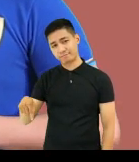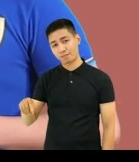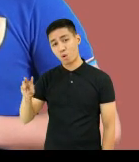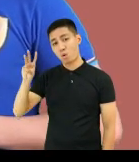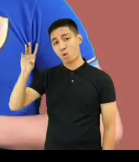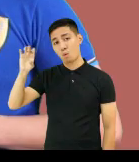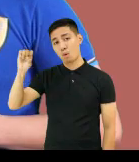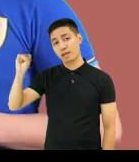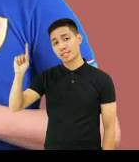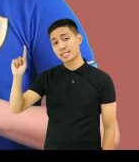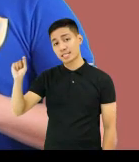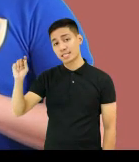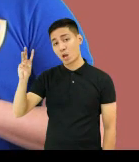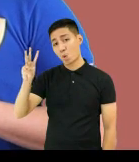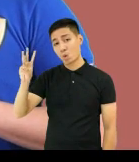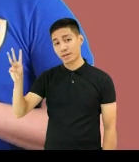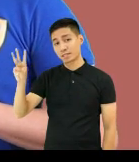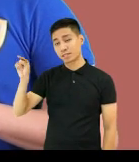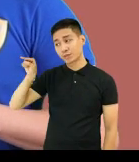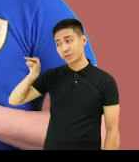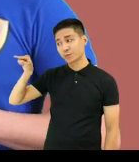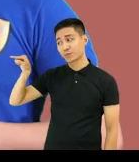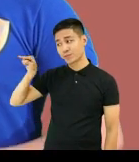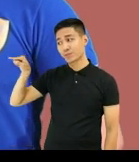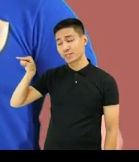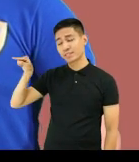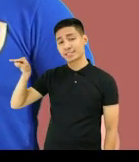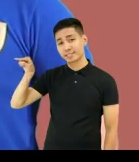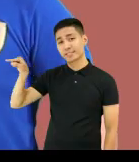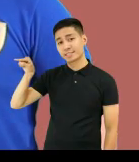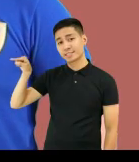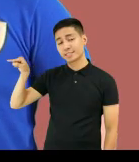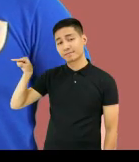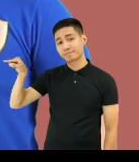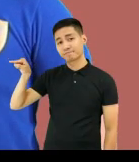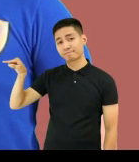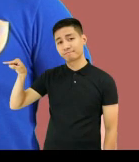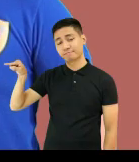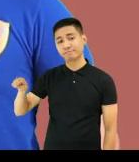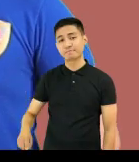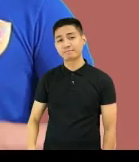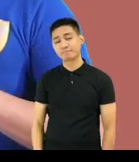Kanluran ang direksyon kung ito ay nakaturo sa gawing kaliwa.